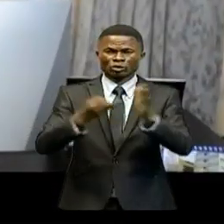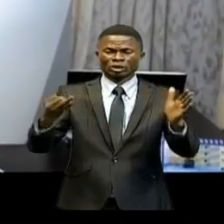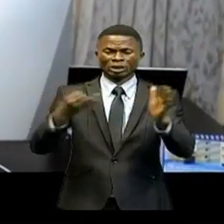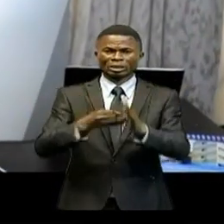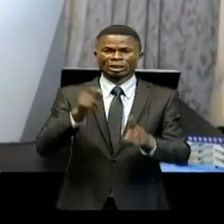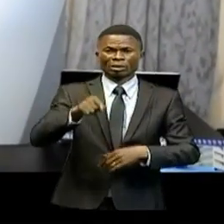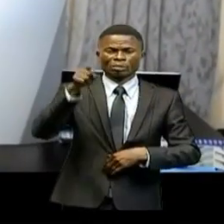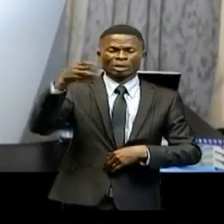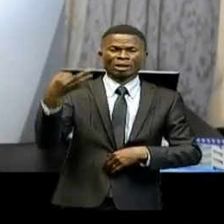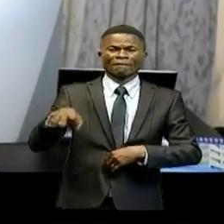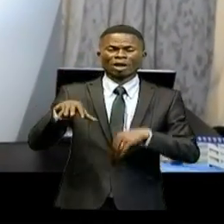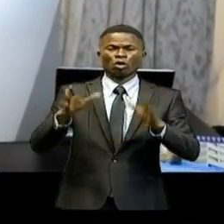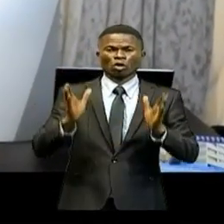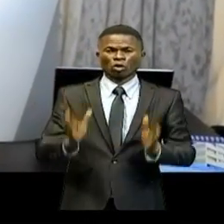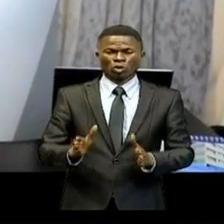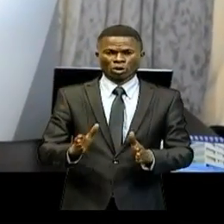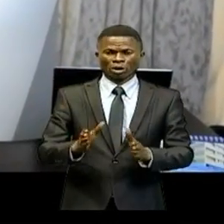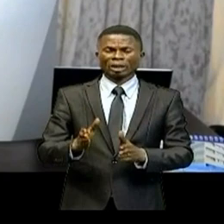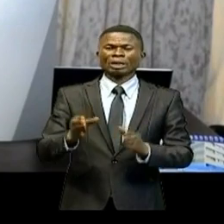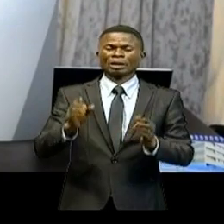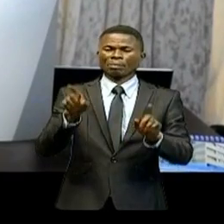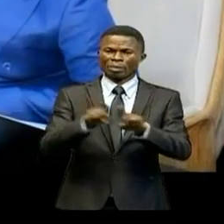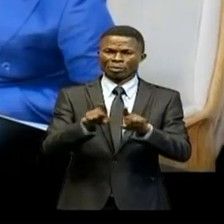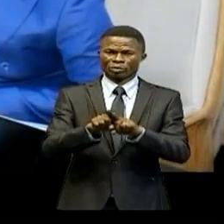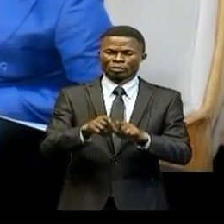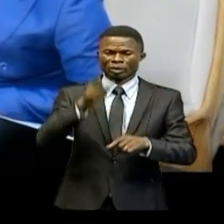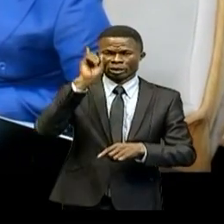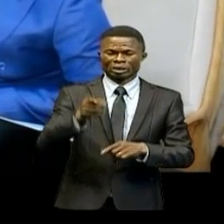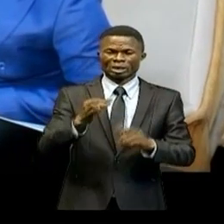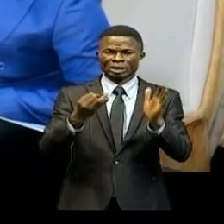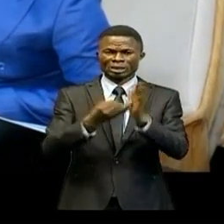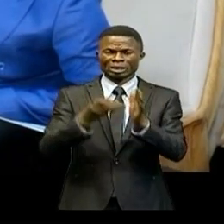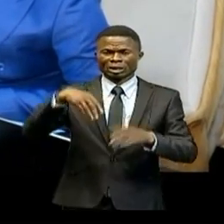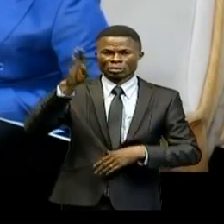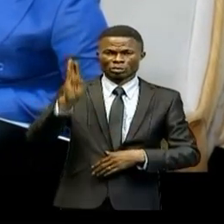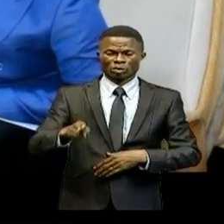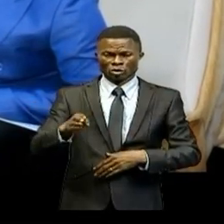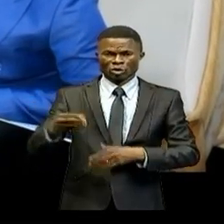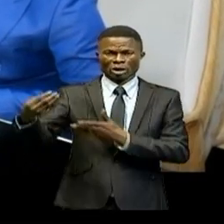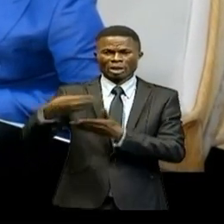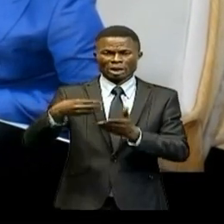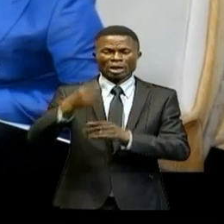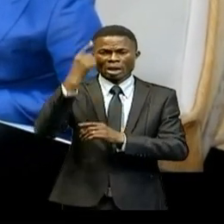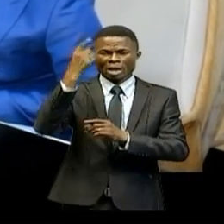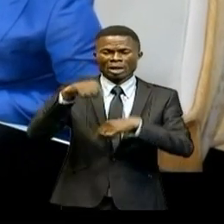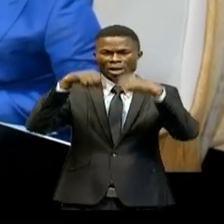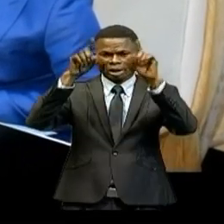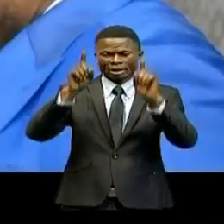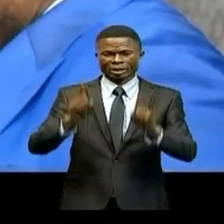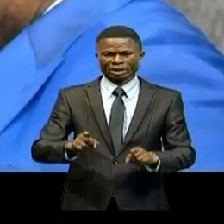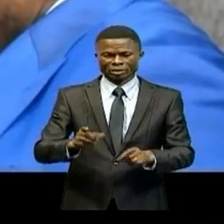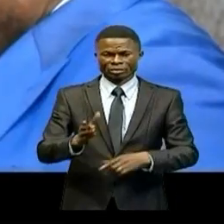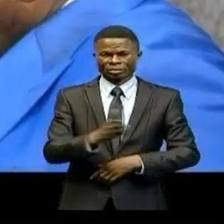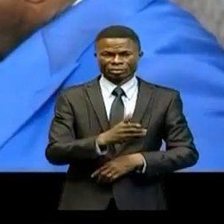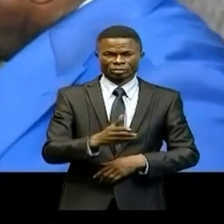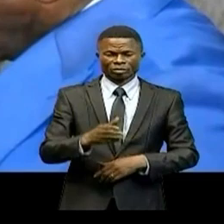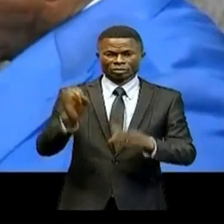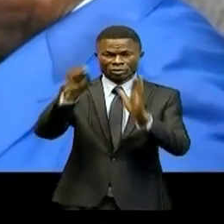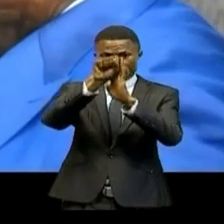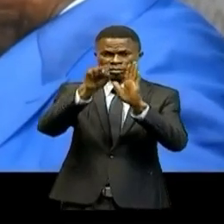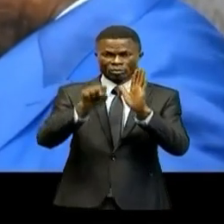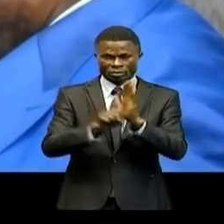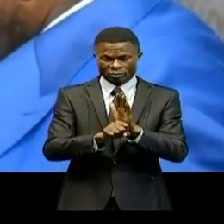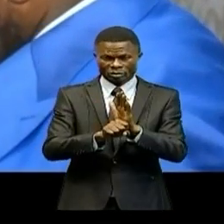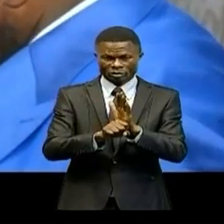de francs congolais, ce qui représente 107% des assignations mensuelles. Selon les statistiques